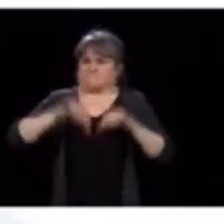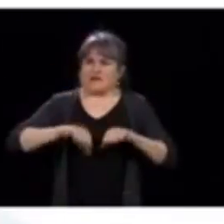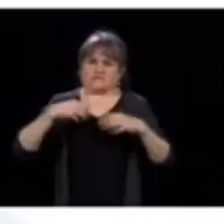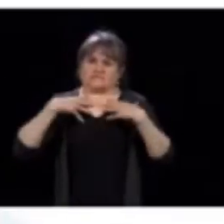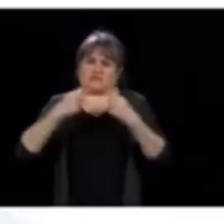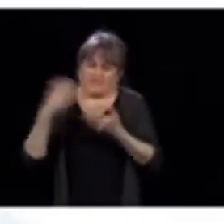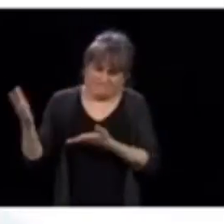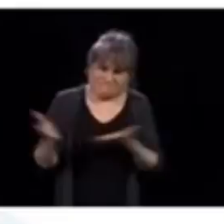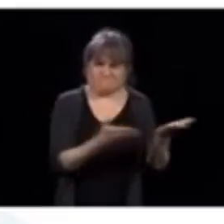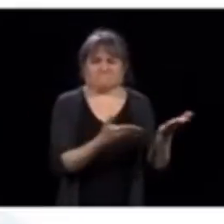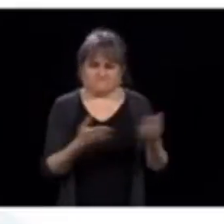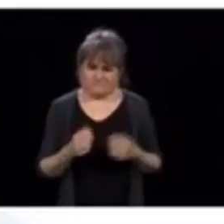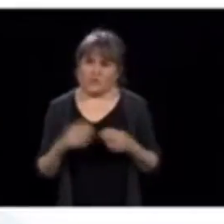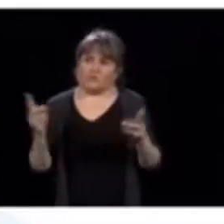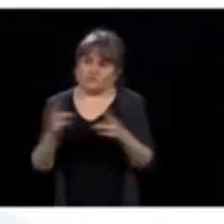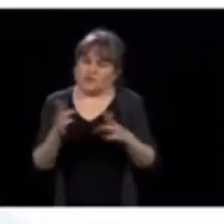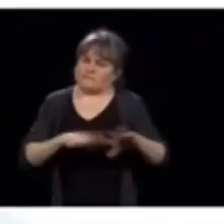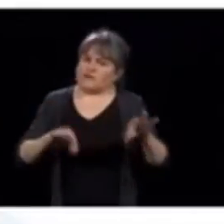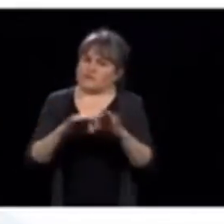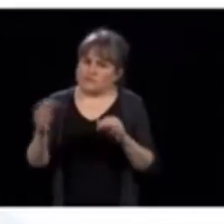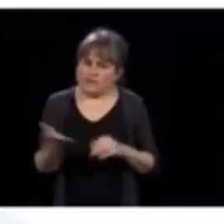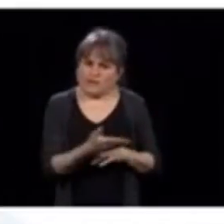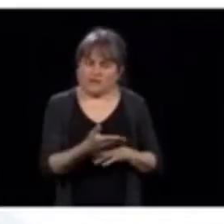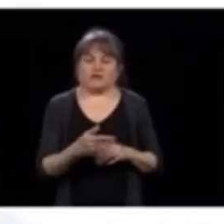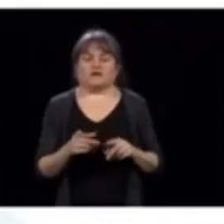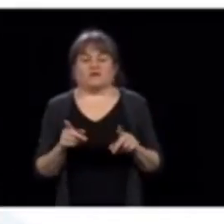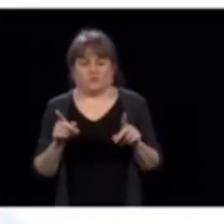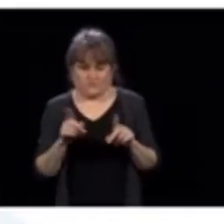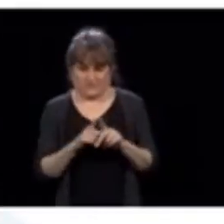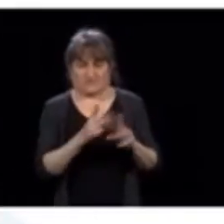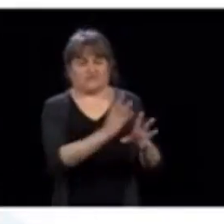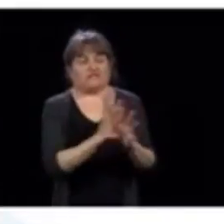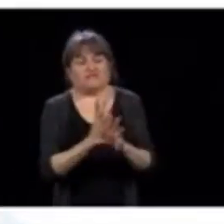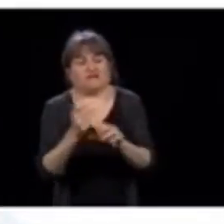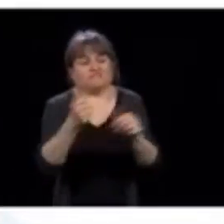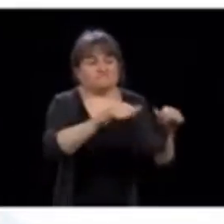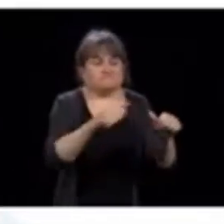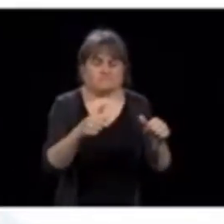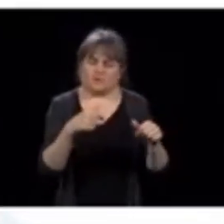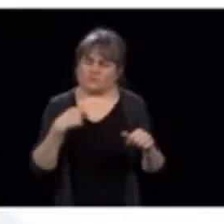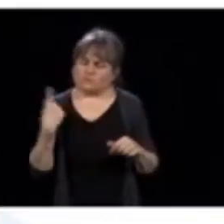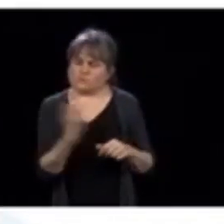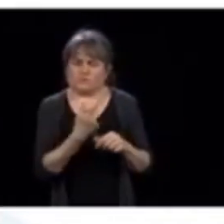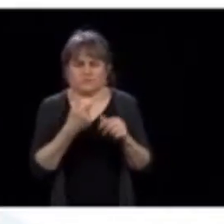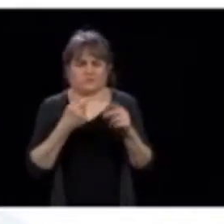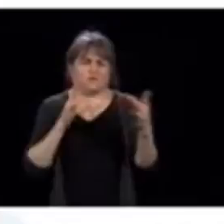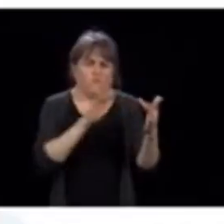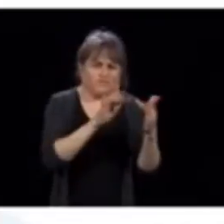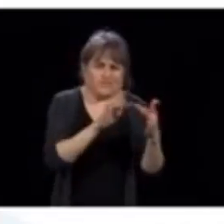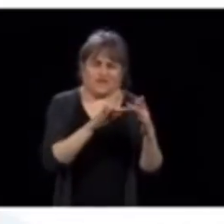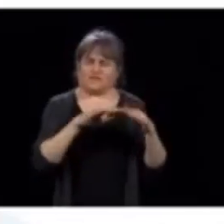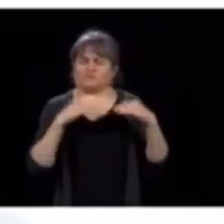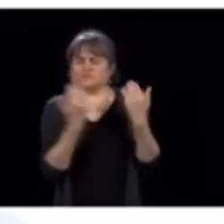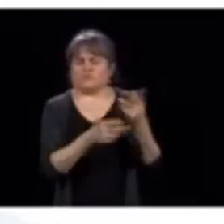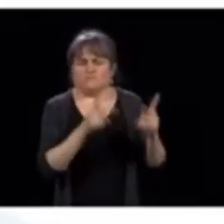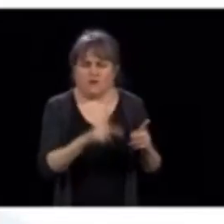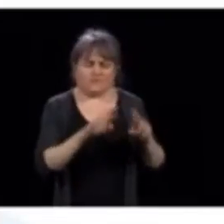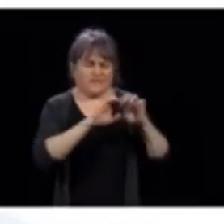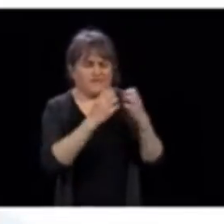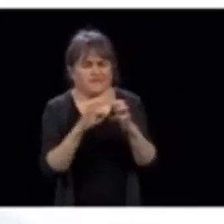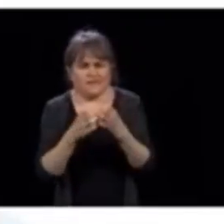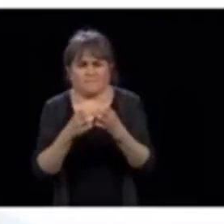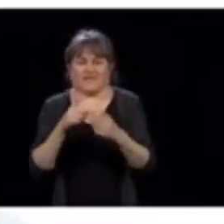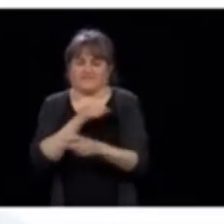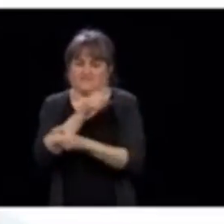Alors, puis on fait ces suivis cliniques à tous les jours avec nos équipes, avec le DSP, le ministère. Tout le monde